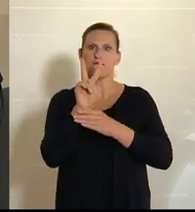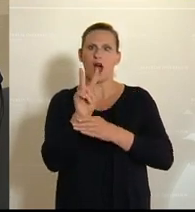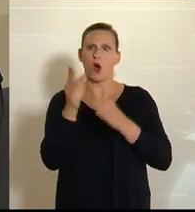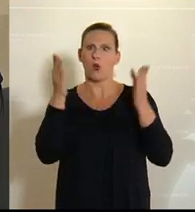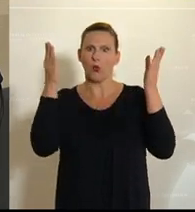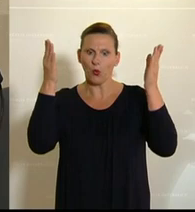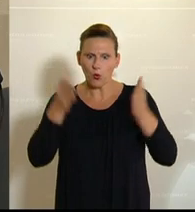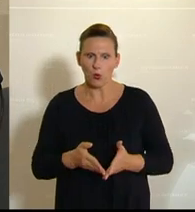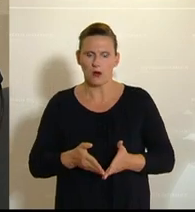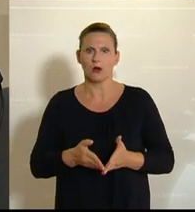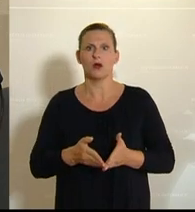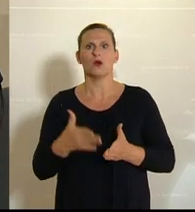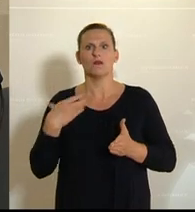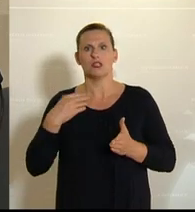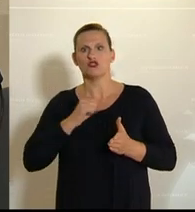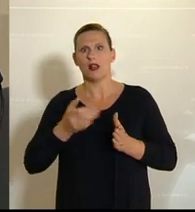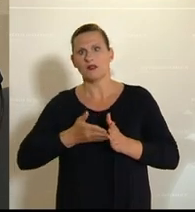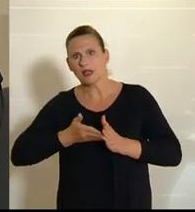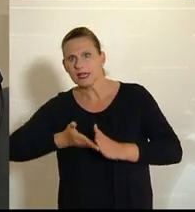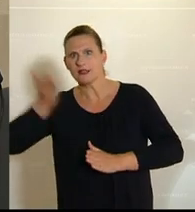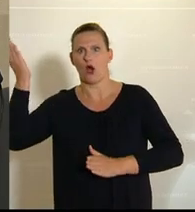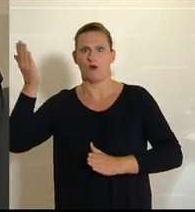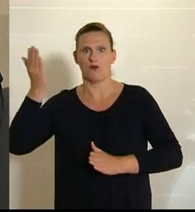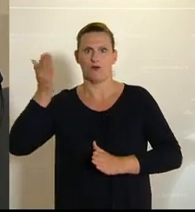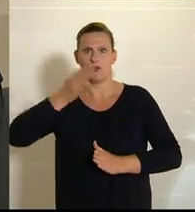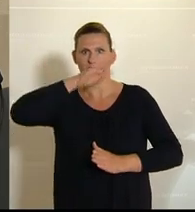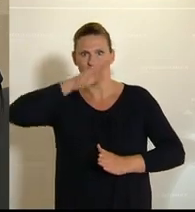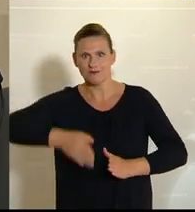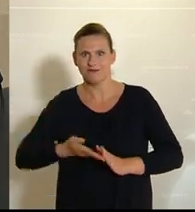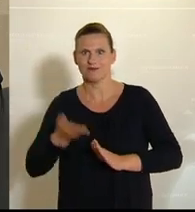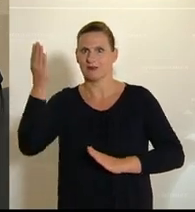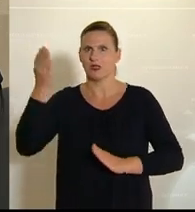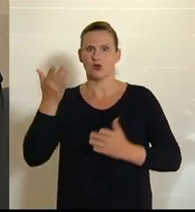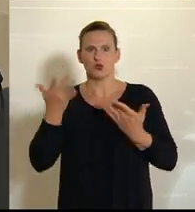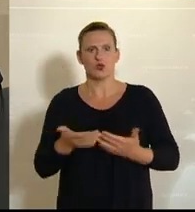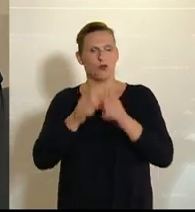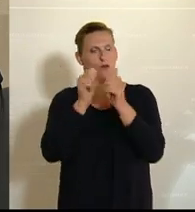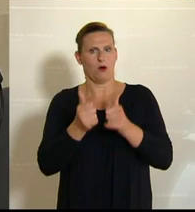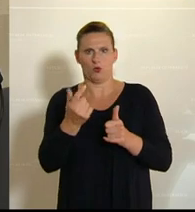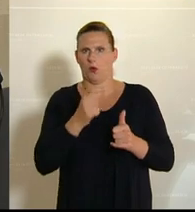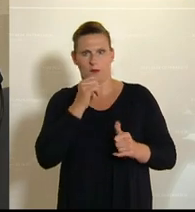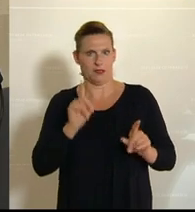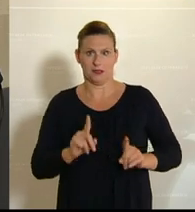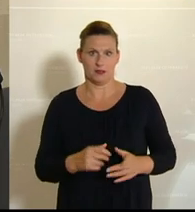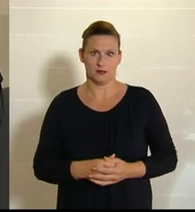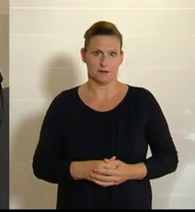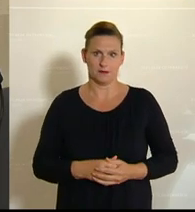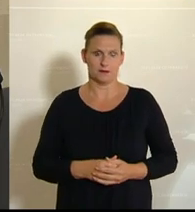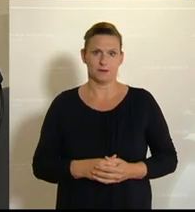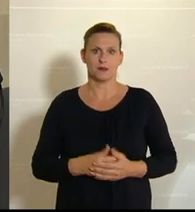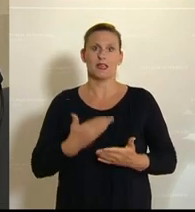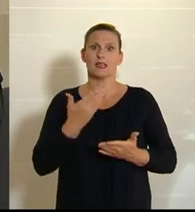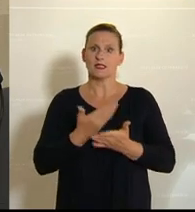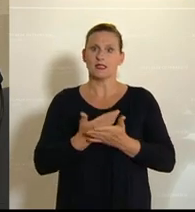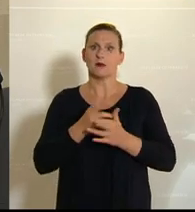ein scharfes Herunterfahren und dann ein schnelles Wiederhochkommen, das wird es wohl in der Form nicht sein. Die Bundesregierung hat deswegen